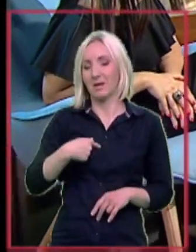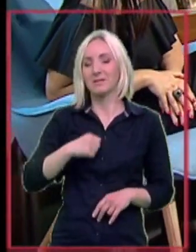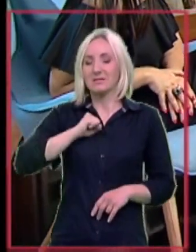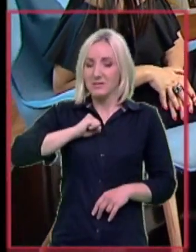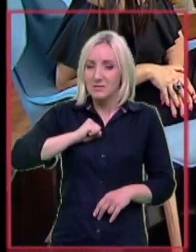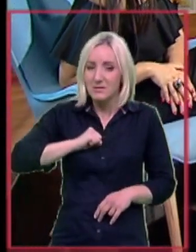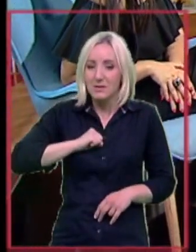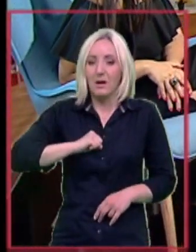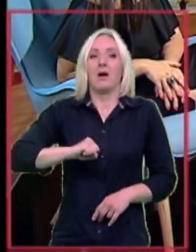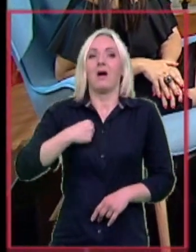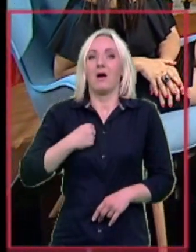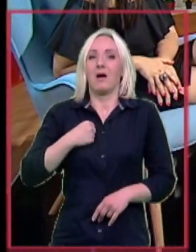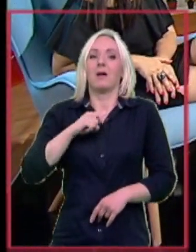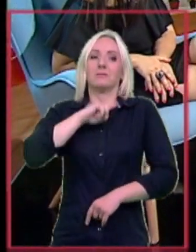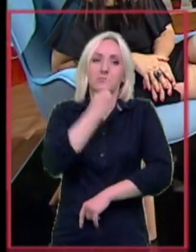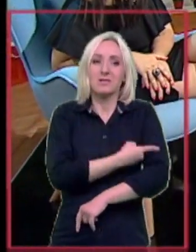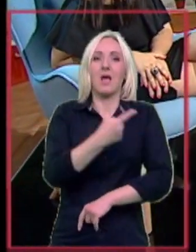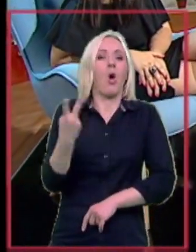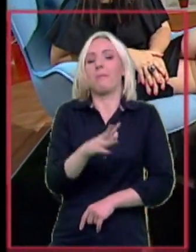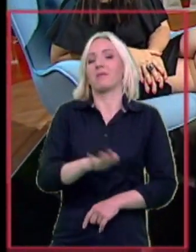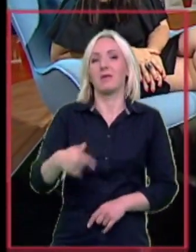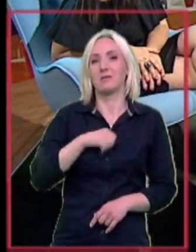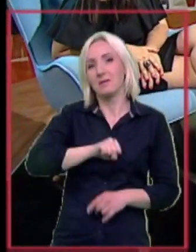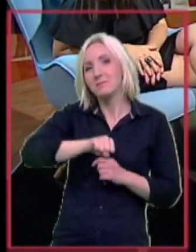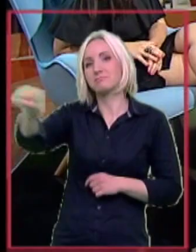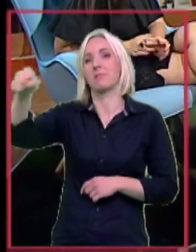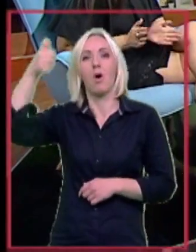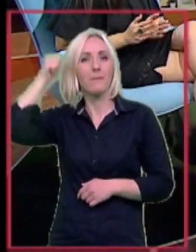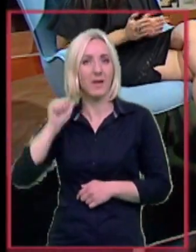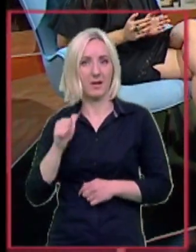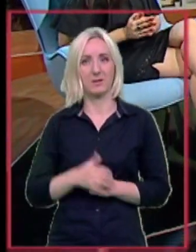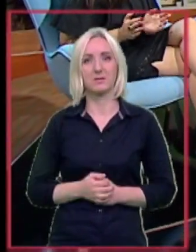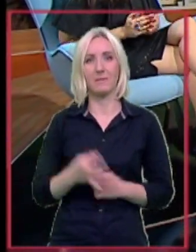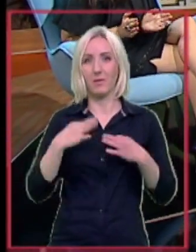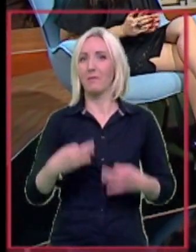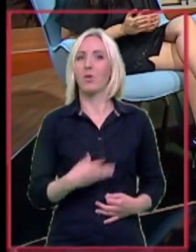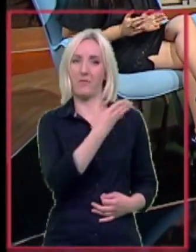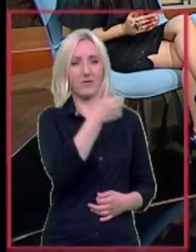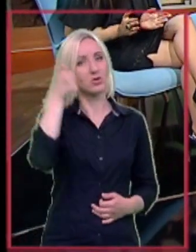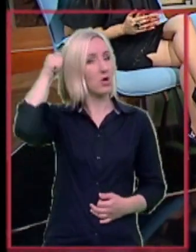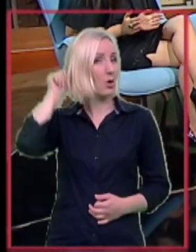smogla snagi i oba deteta u dva dana su operisane. Profesor Asic. Ja imam.